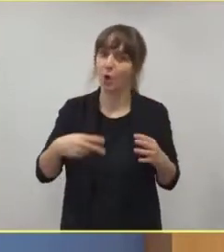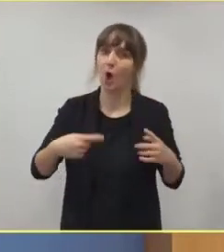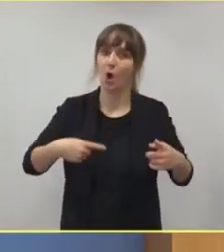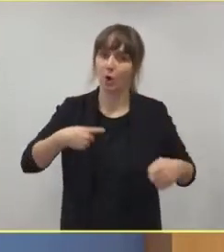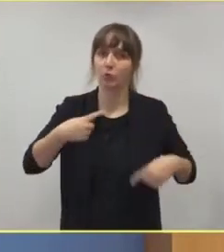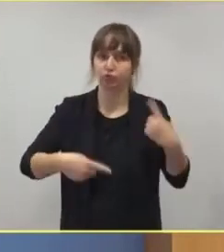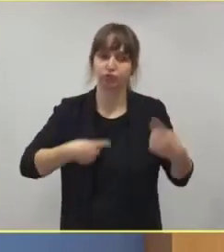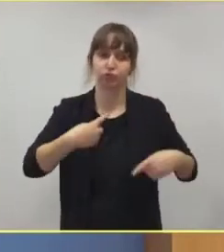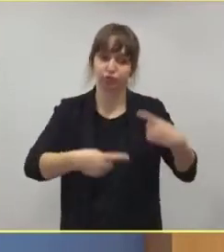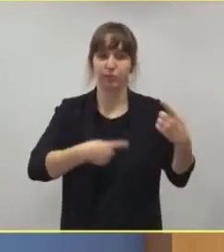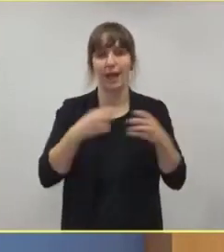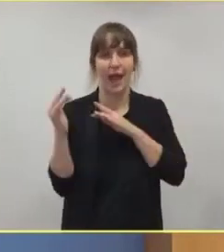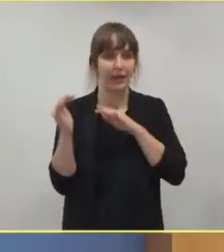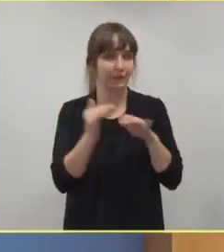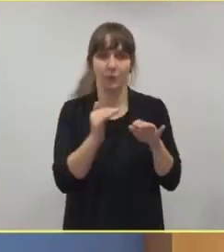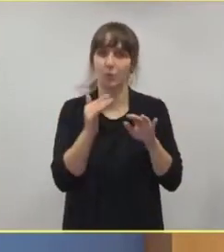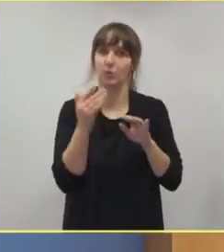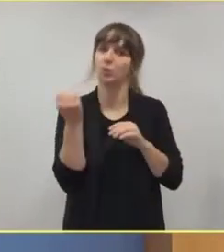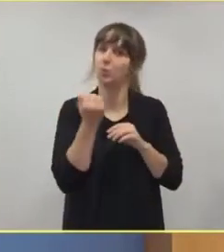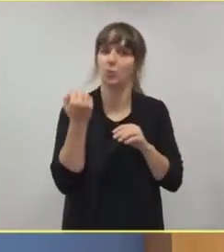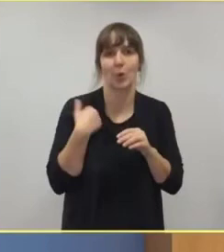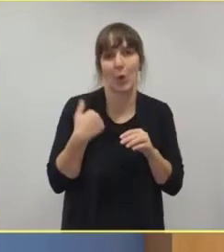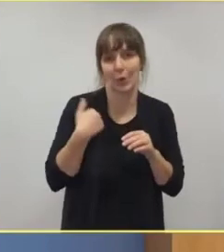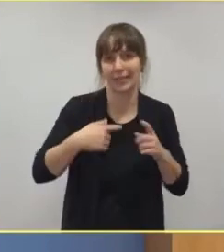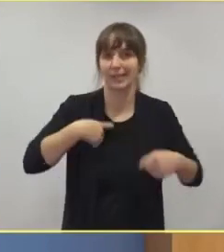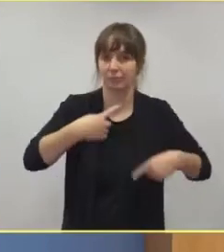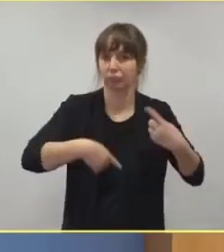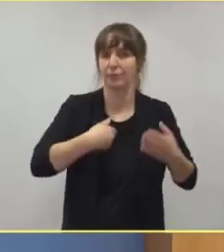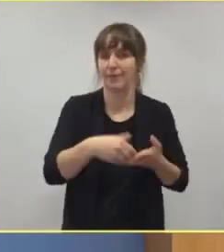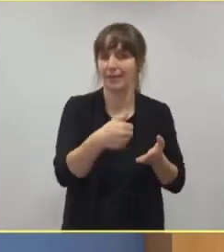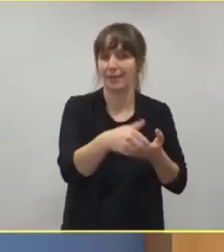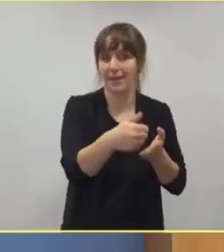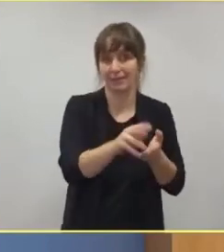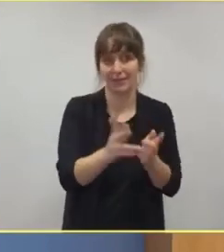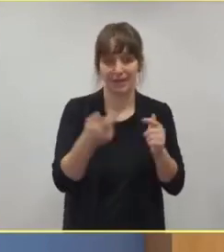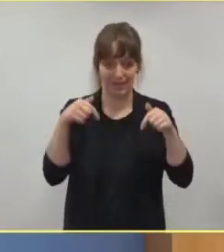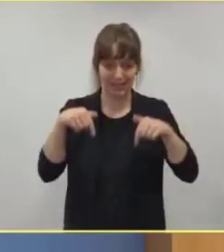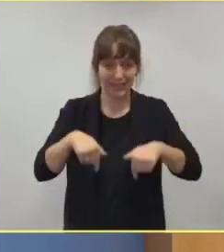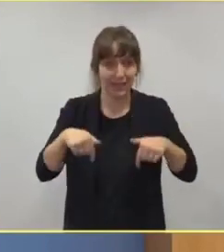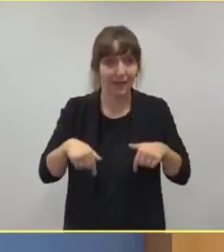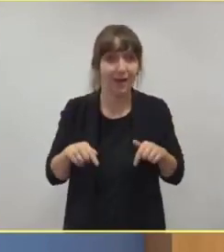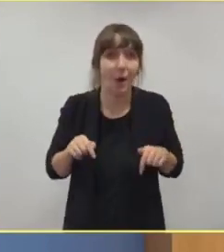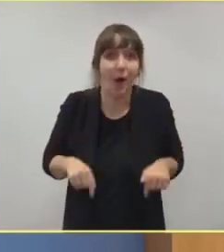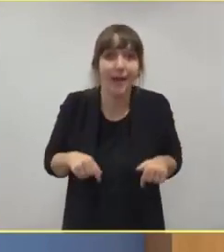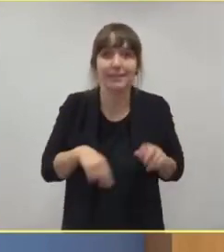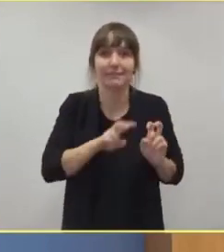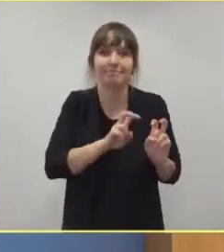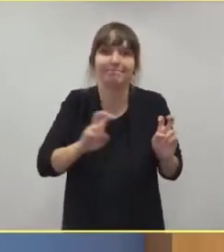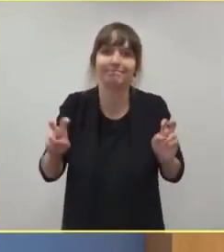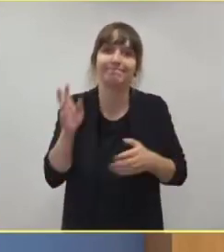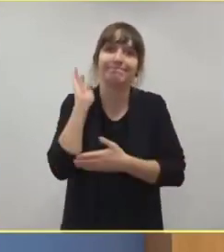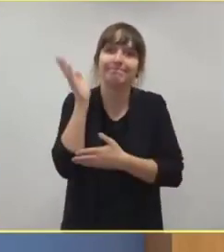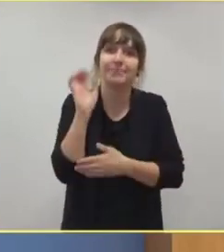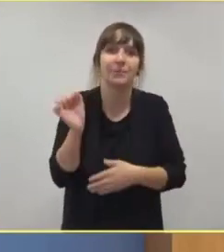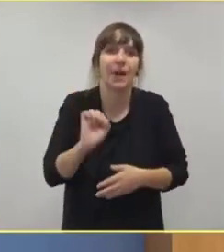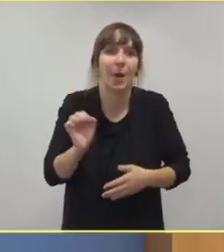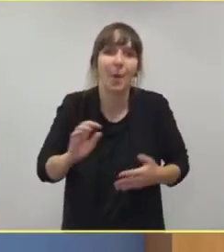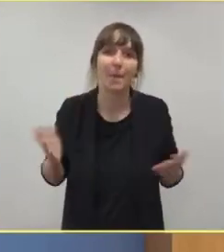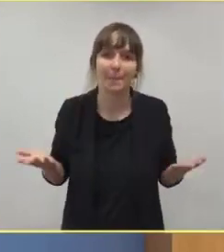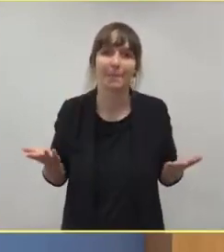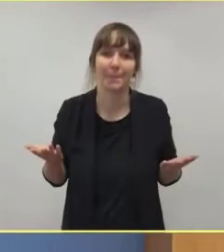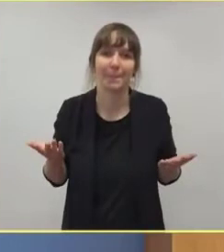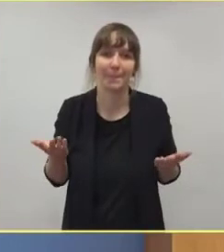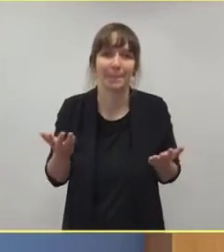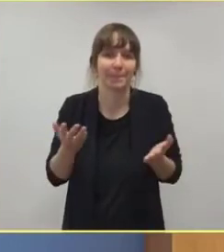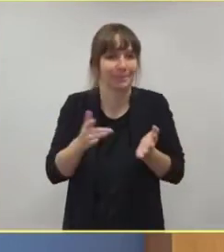unbeeinflusst weitergehen kann. Aber ich denke, wir sitzen hier heute zusammen, weil wir eben auch die Latenz des Systems